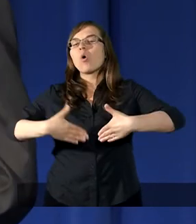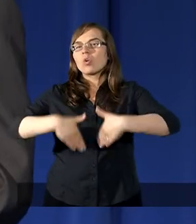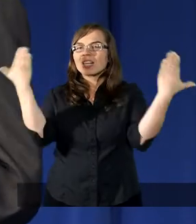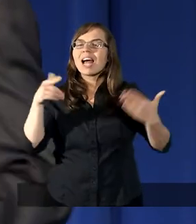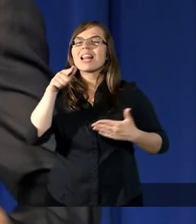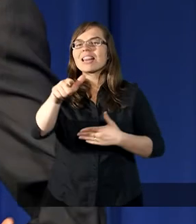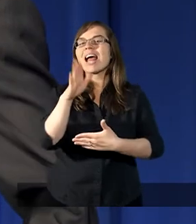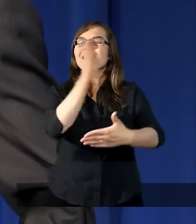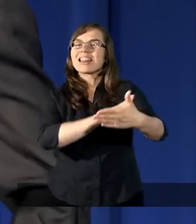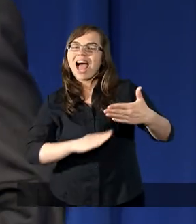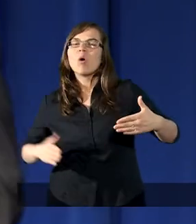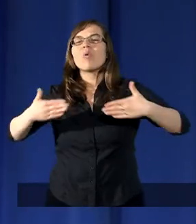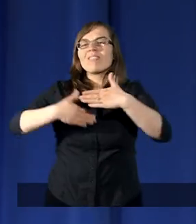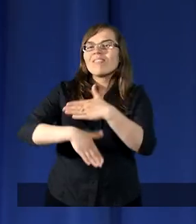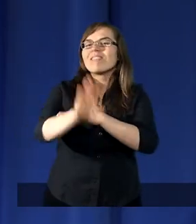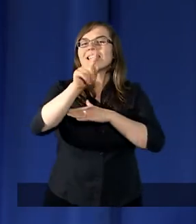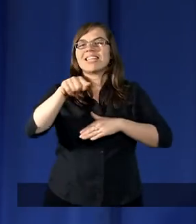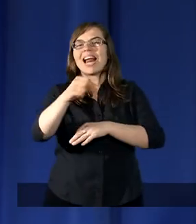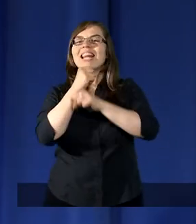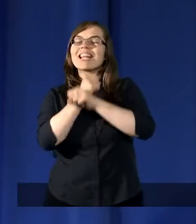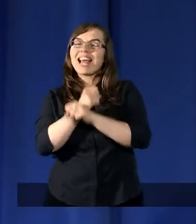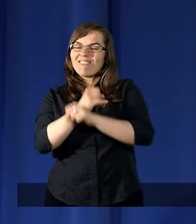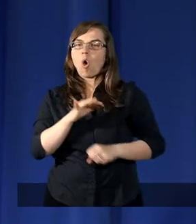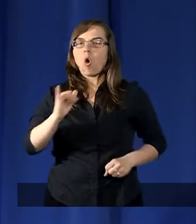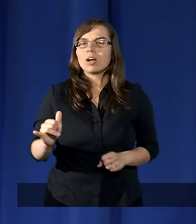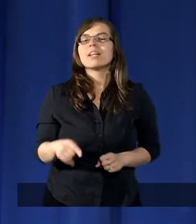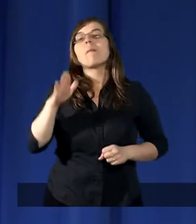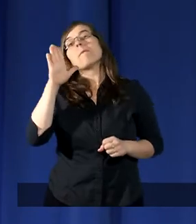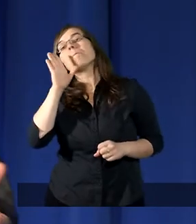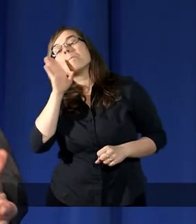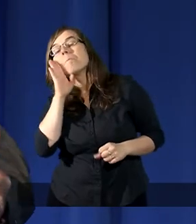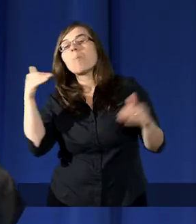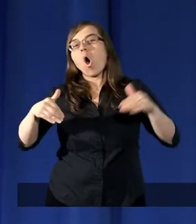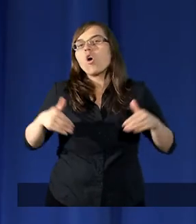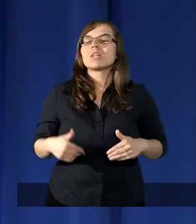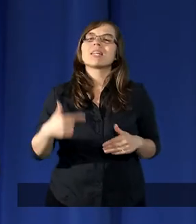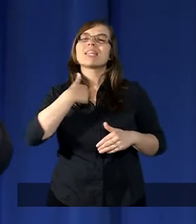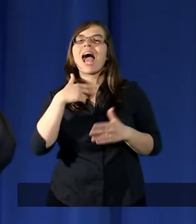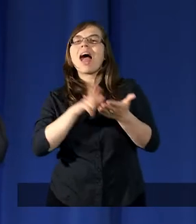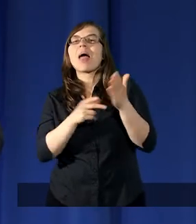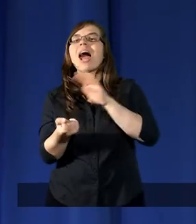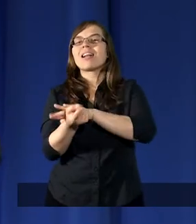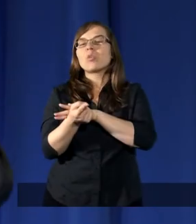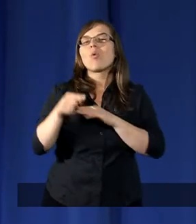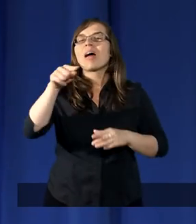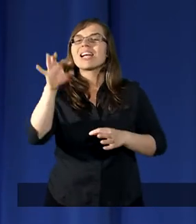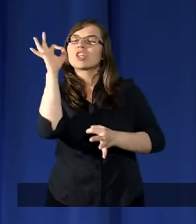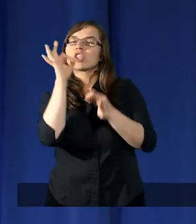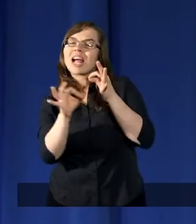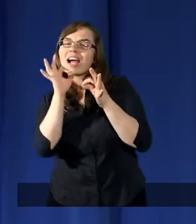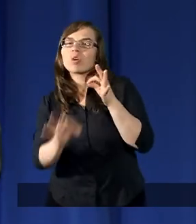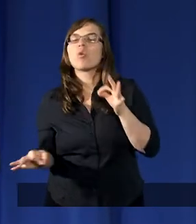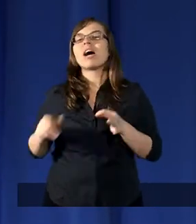ten naród wyjdzie z tej niewoli. Że być może ja na skutek tego szczególnego,